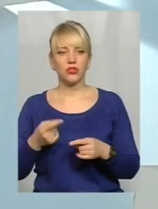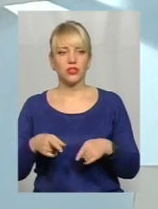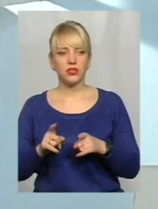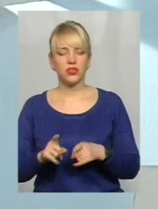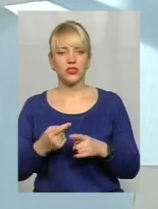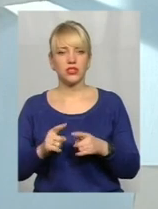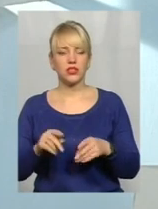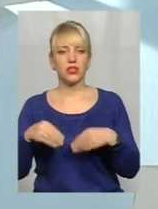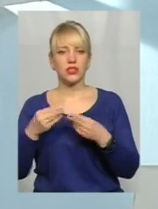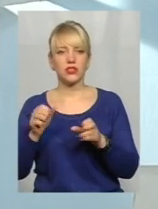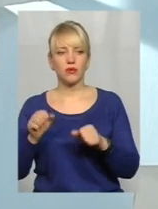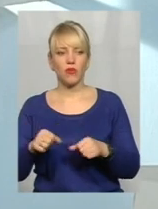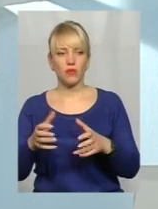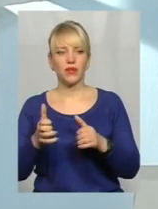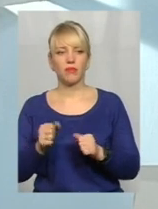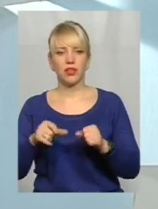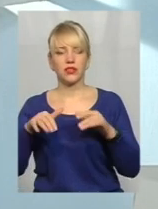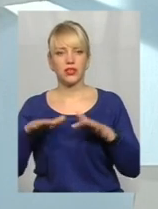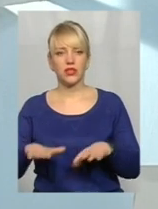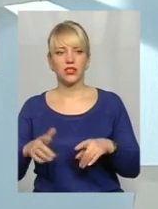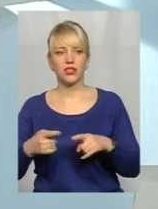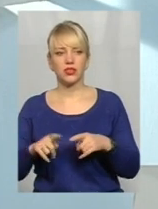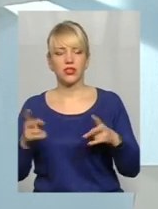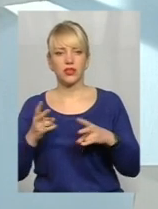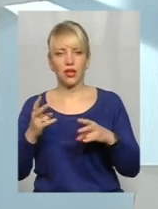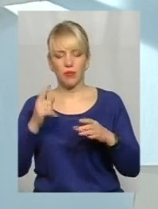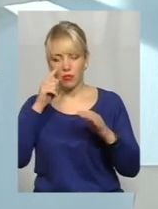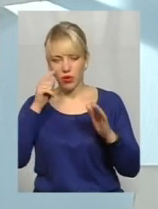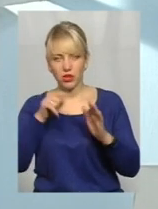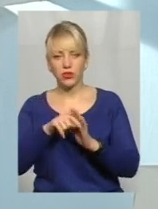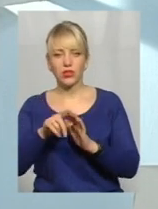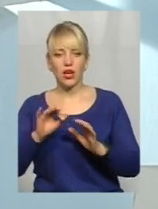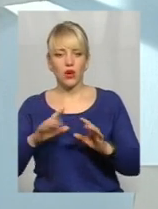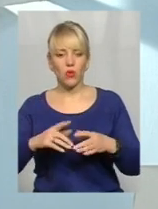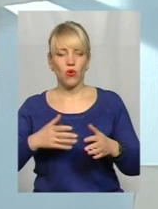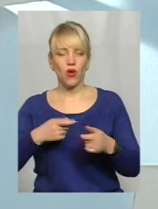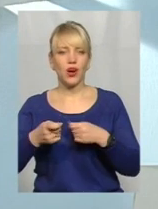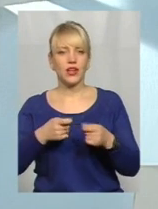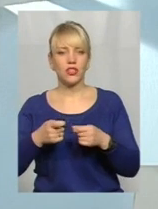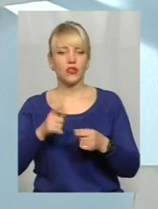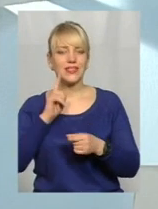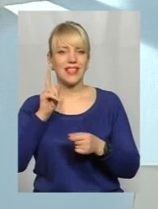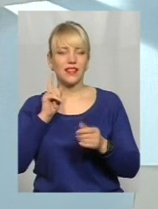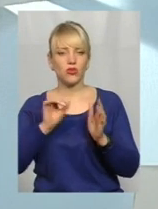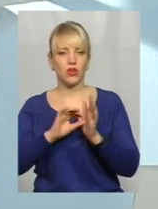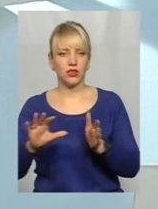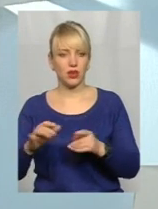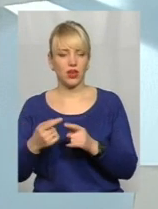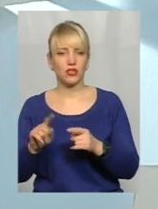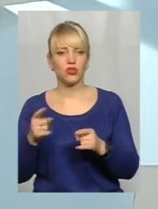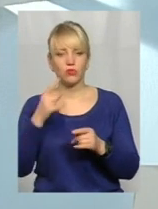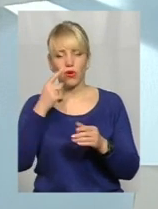змогу людям приймати рішення, що варто поринути в цей ринок зеленої енергетики. Чому? Я так кажу, що поринути, тому що